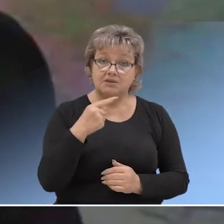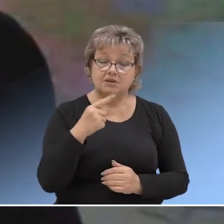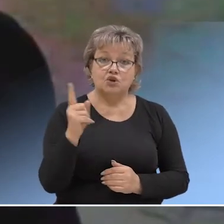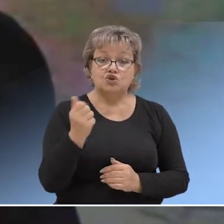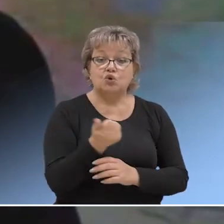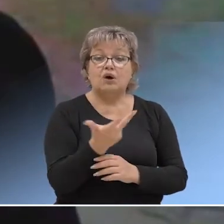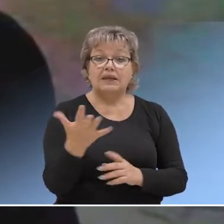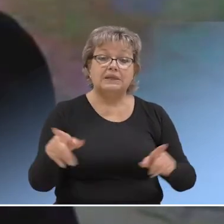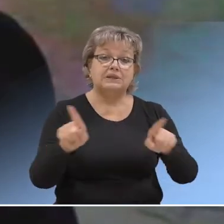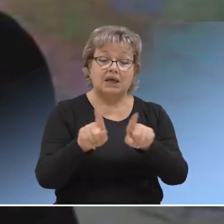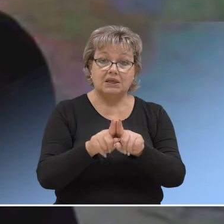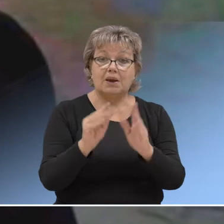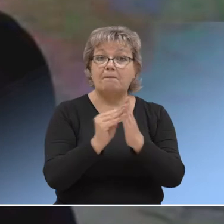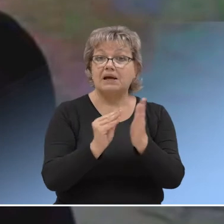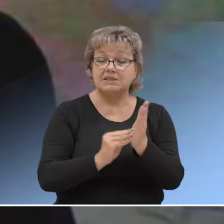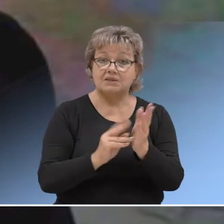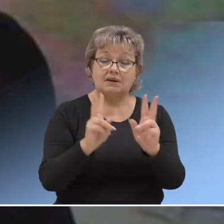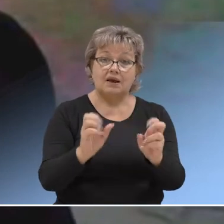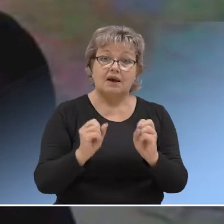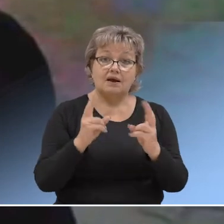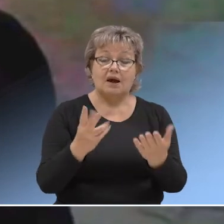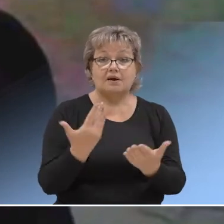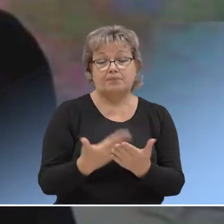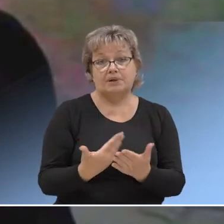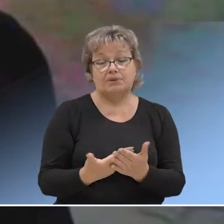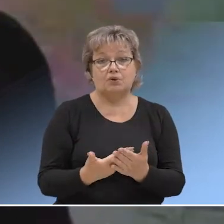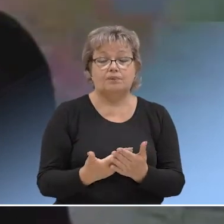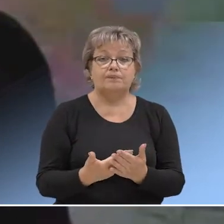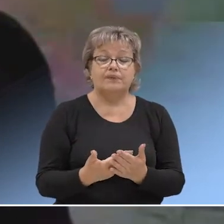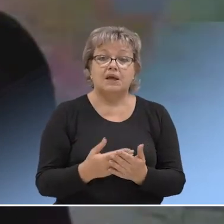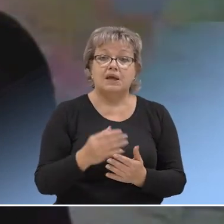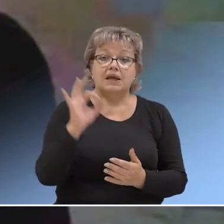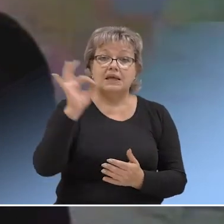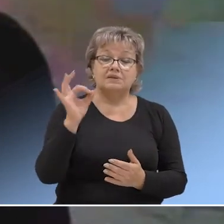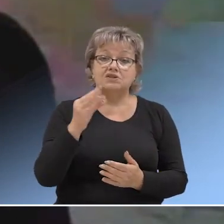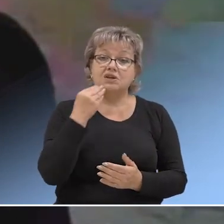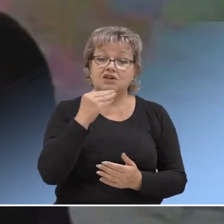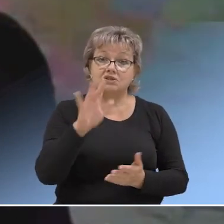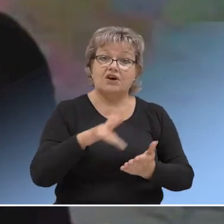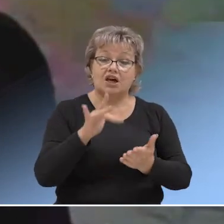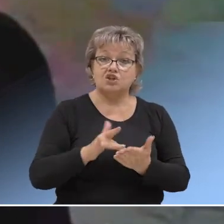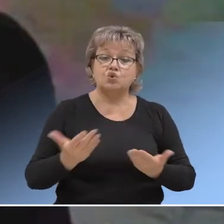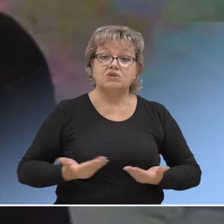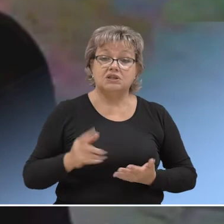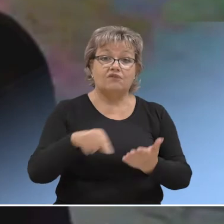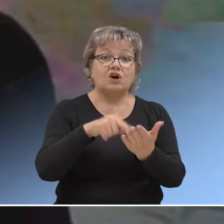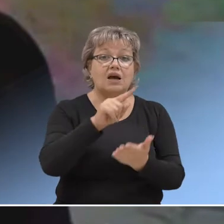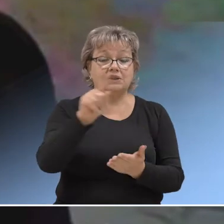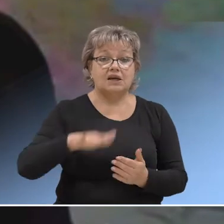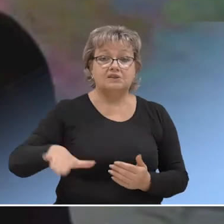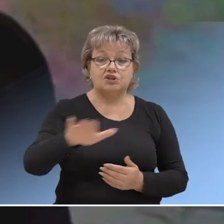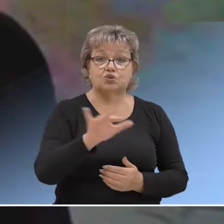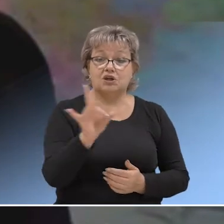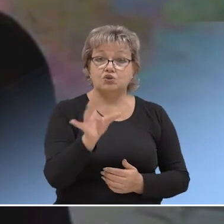что ряд таких показателей, как, к примеру, индекс качества городской среды в городах